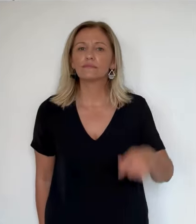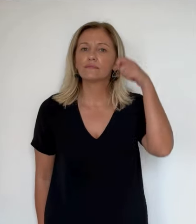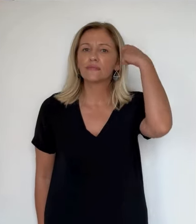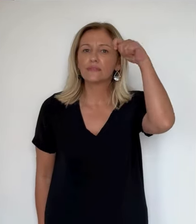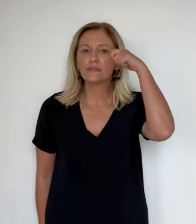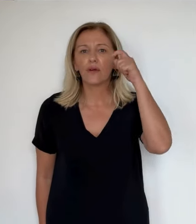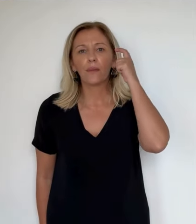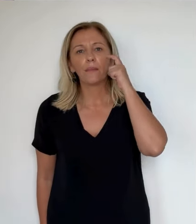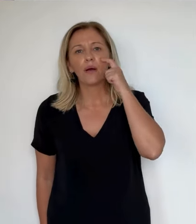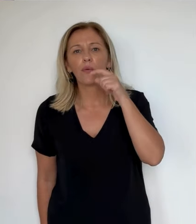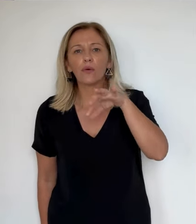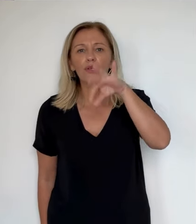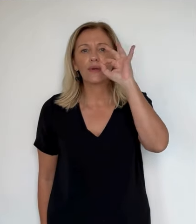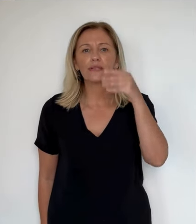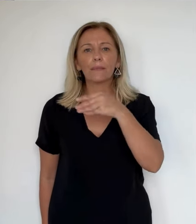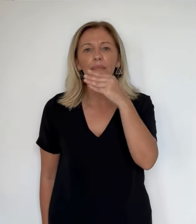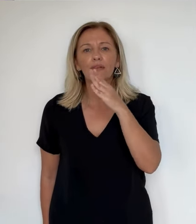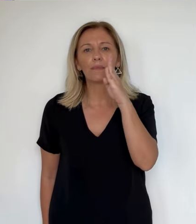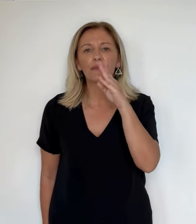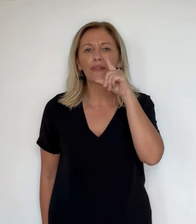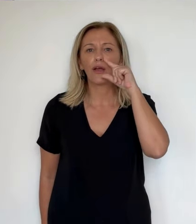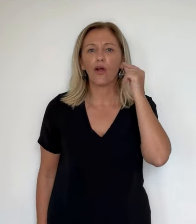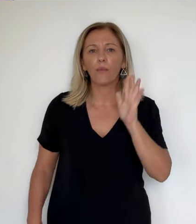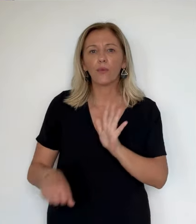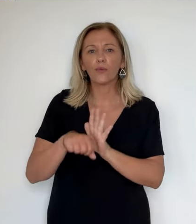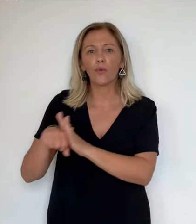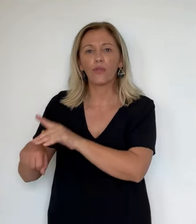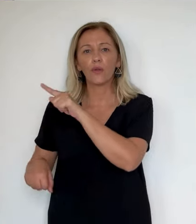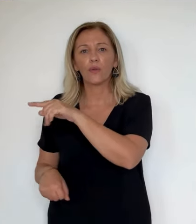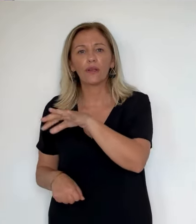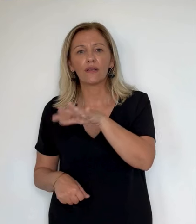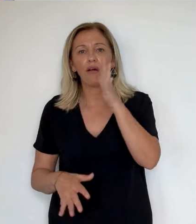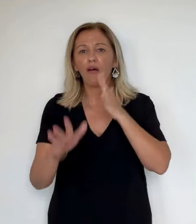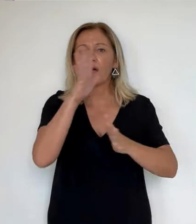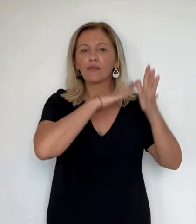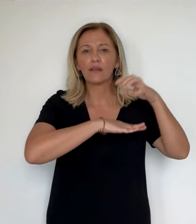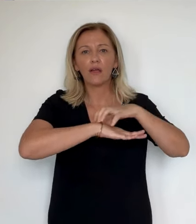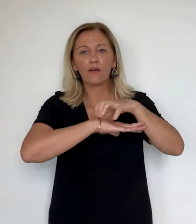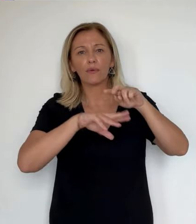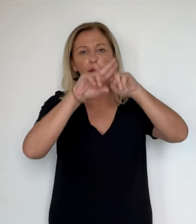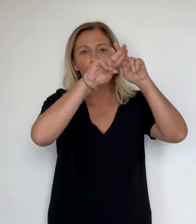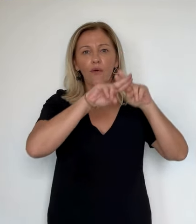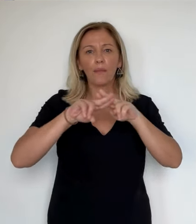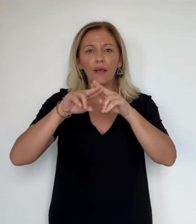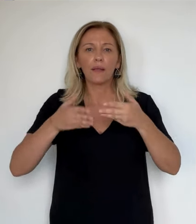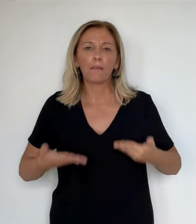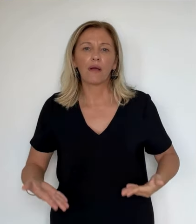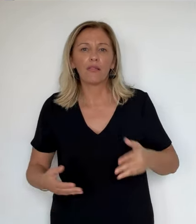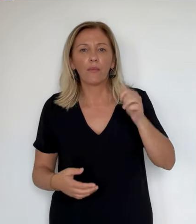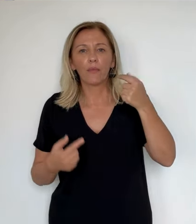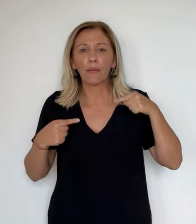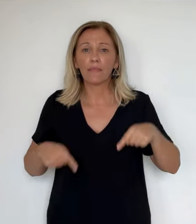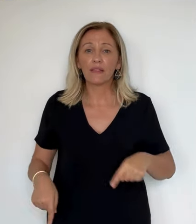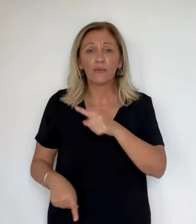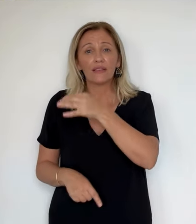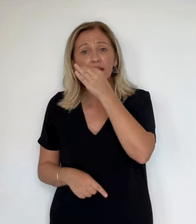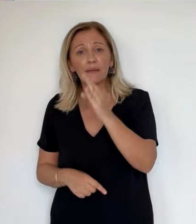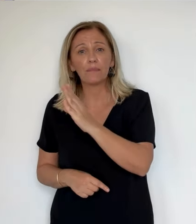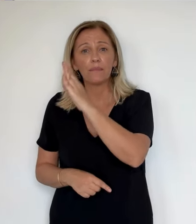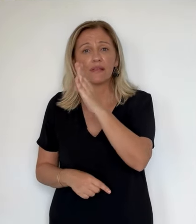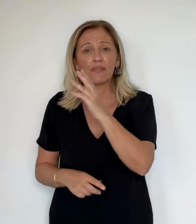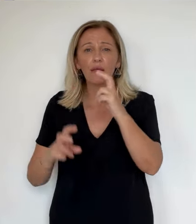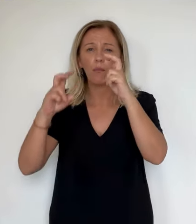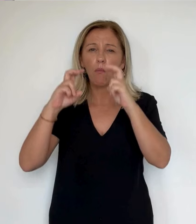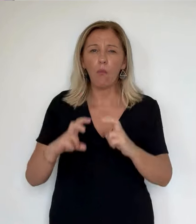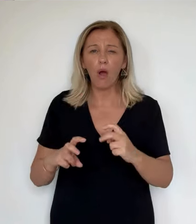On le présente donc comme moins clivant, plus consensuel que les autres personnalités, un temps pressenti pour le poste de Premier ministre.